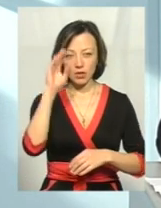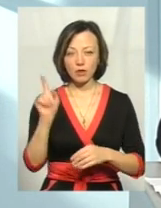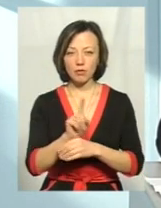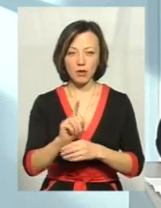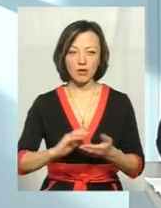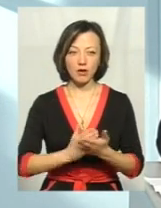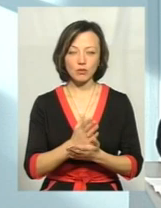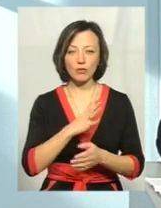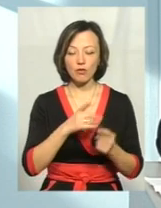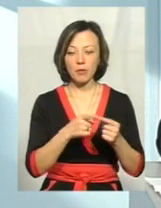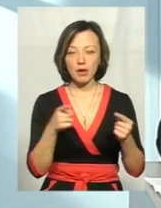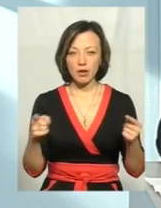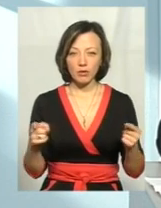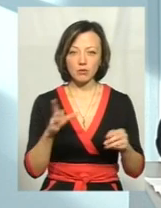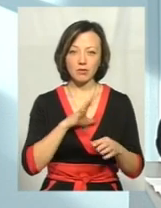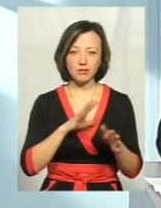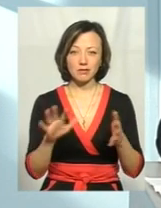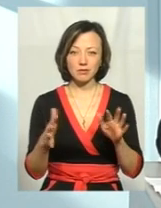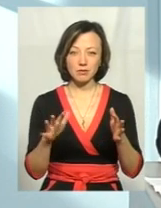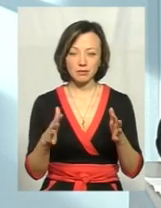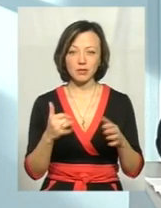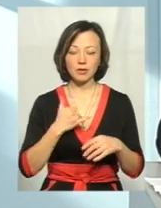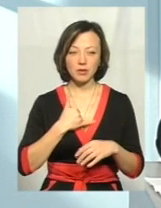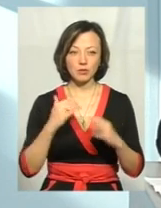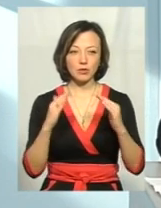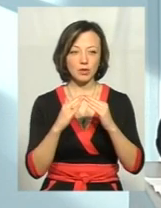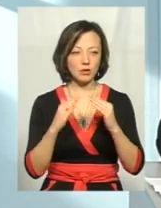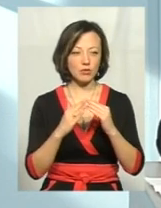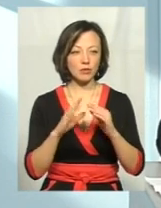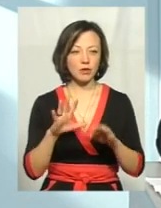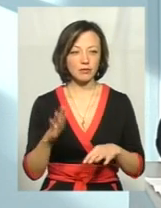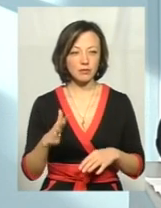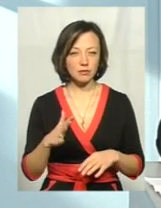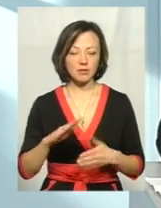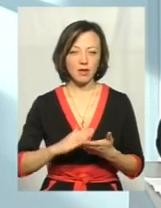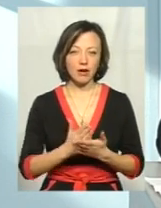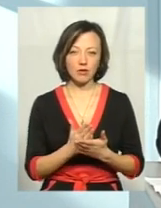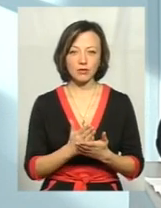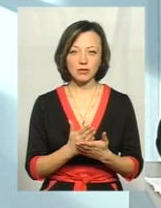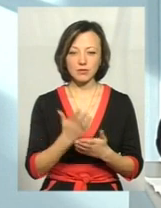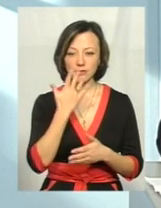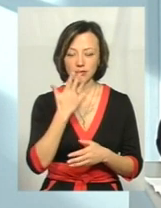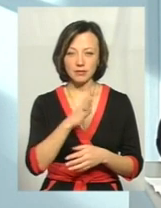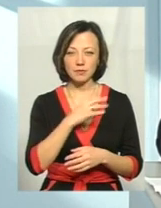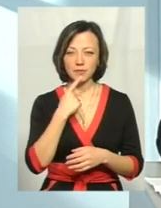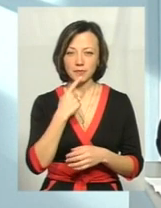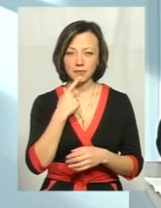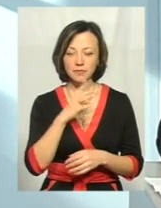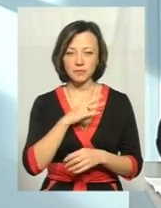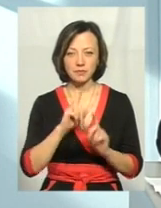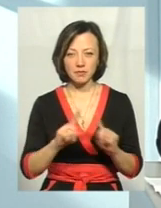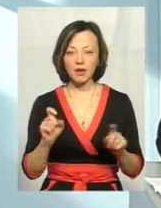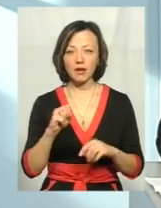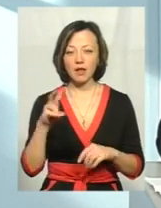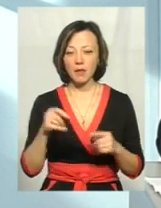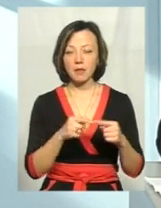якості. Був період, що теж вона і в нас у будинку, теж вона чимось віддавала, смакові якості були, але в